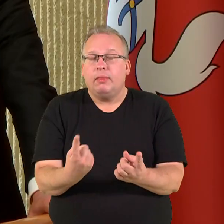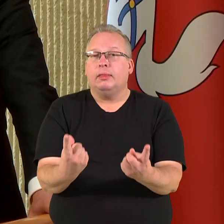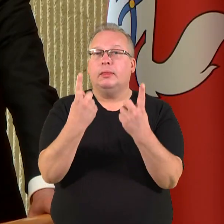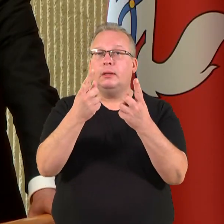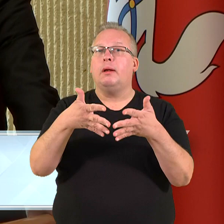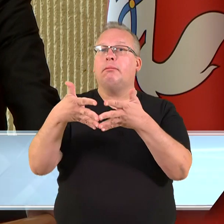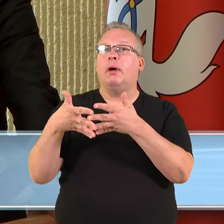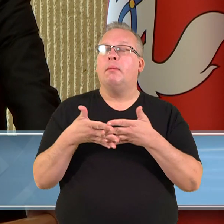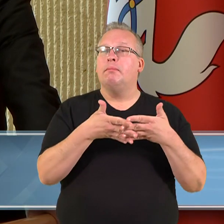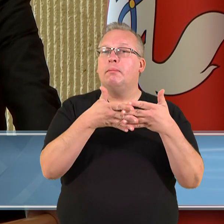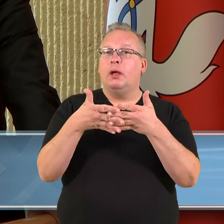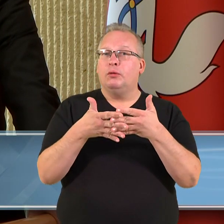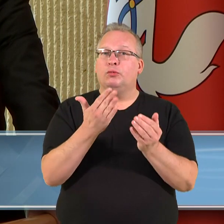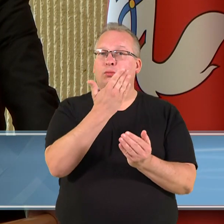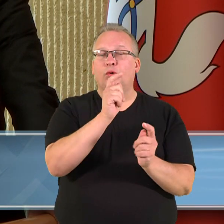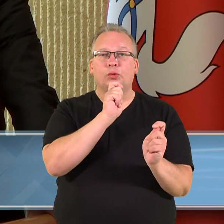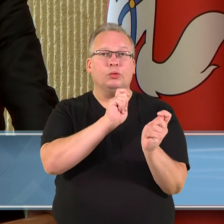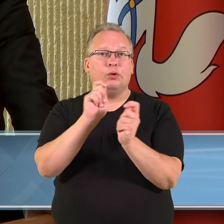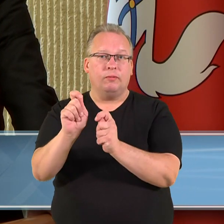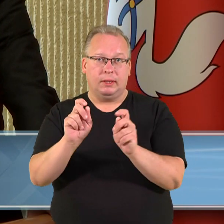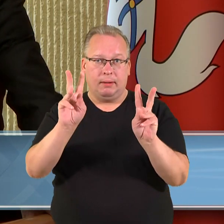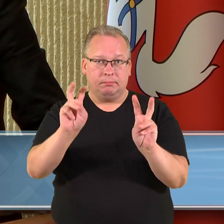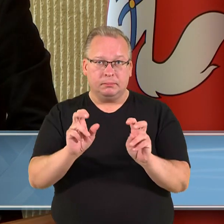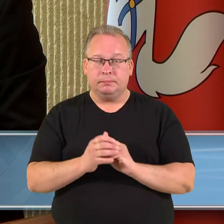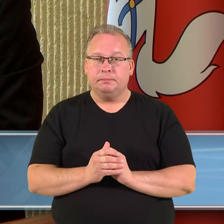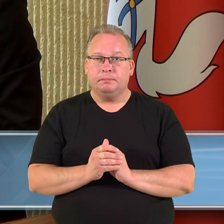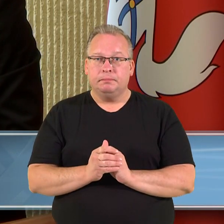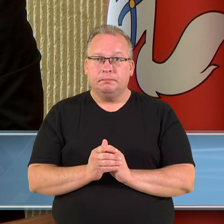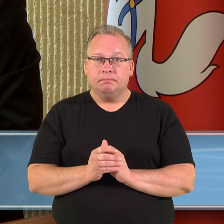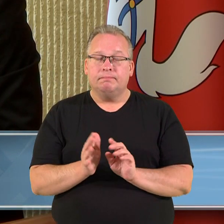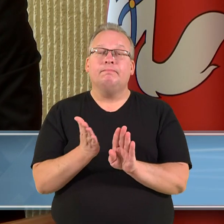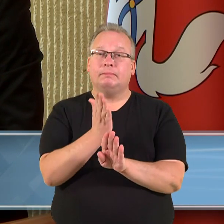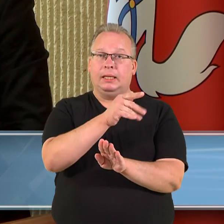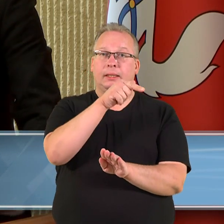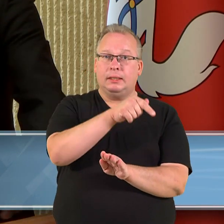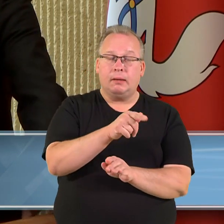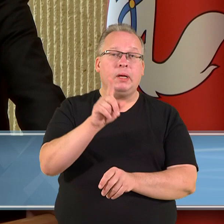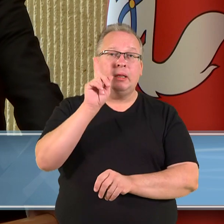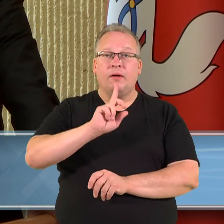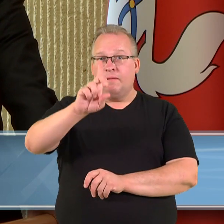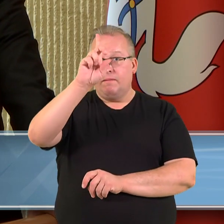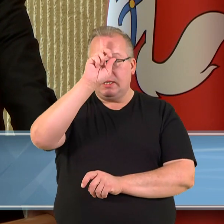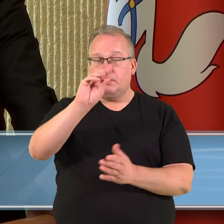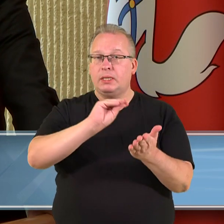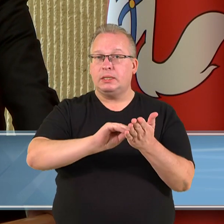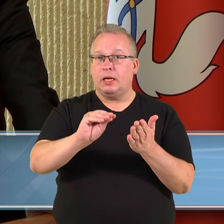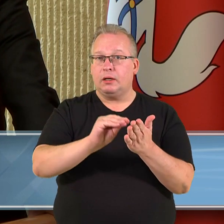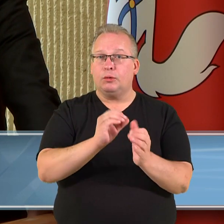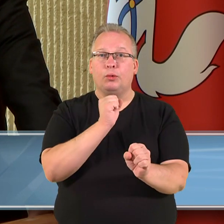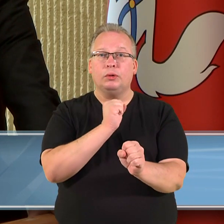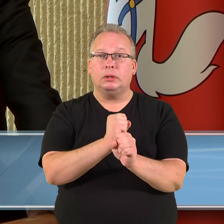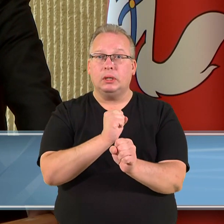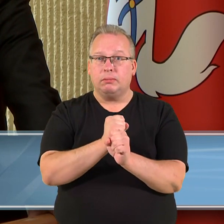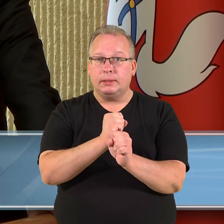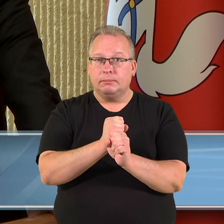Junktinių Amerikos valstyjų dovaną. Tuo metu laikinai valstybės sekretoriaus pareigas ėjas